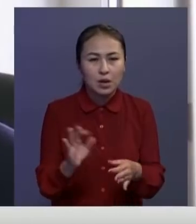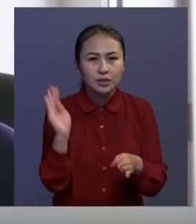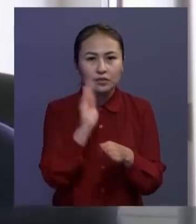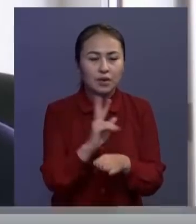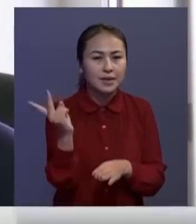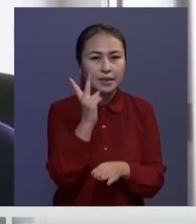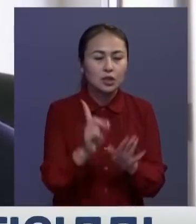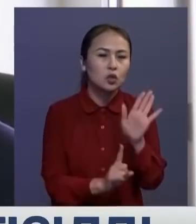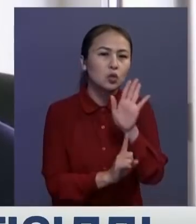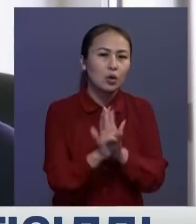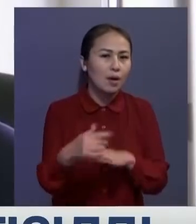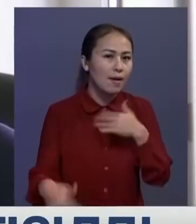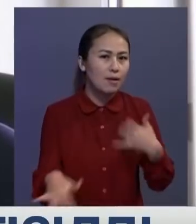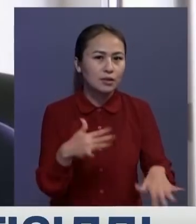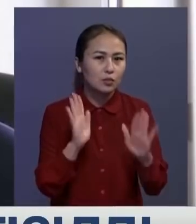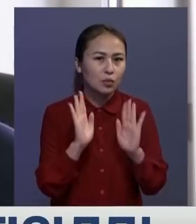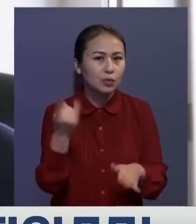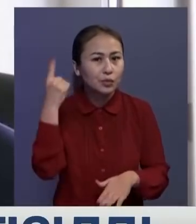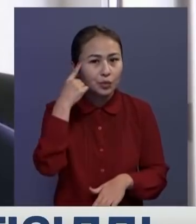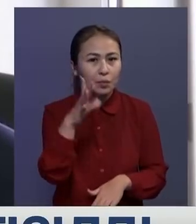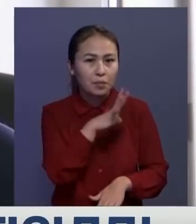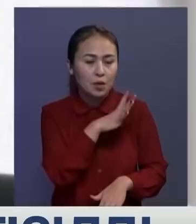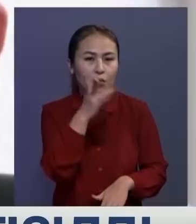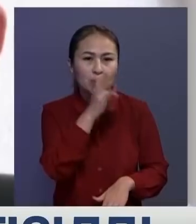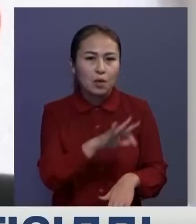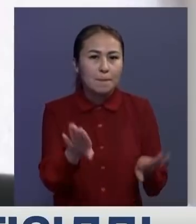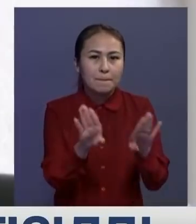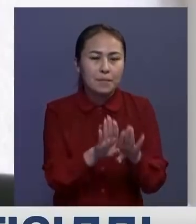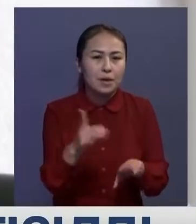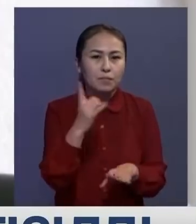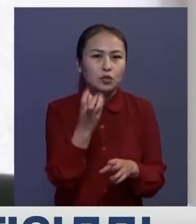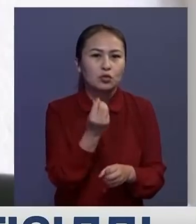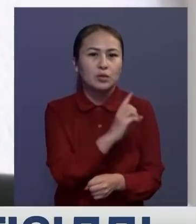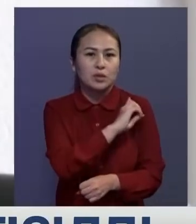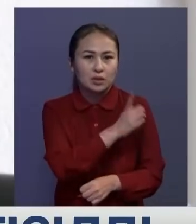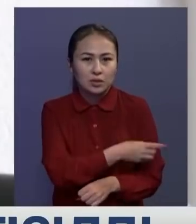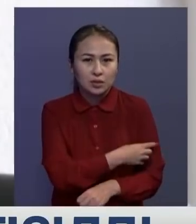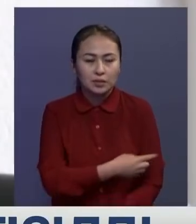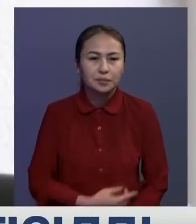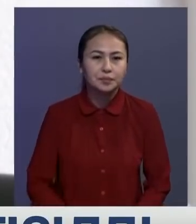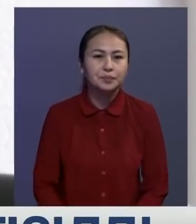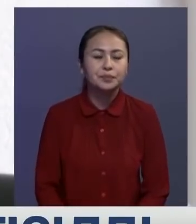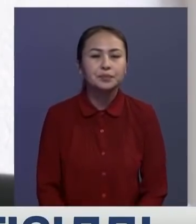екінші толқыны әлсіз болады де ойлабедік. Алайда ол біріншісінен де күштірік болып тұр.